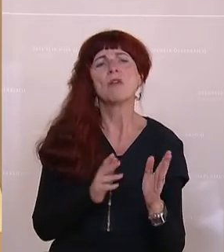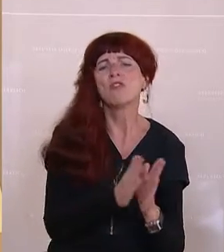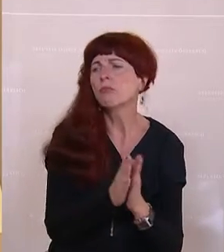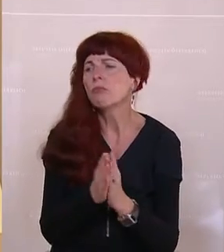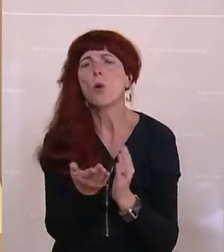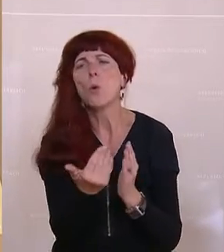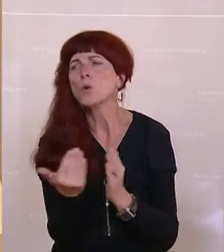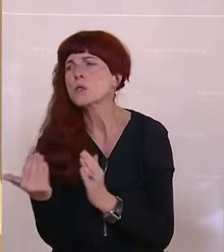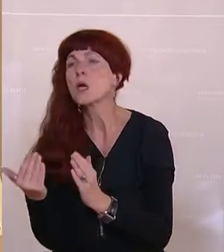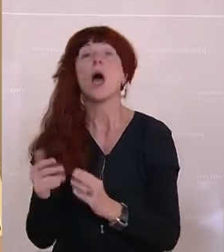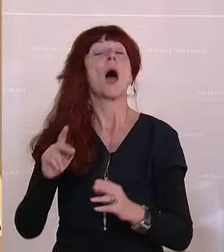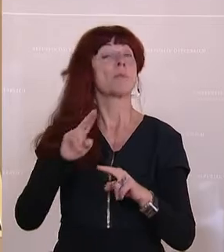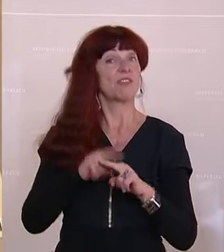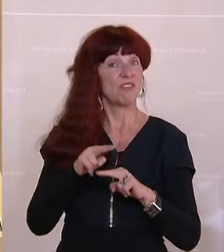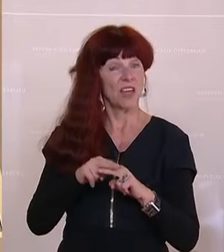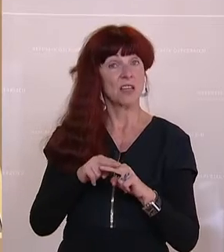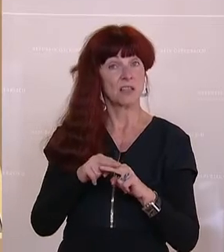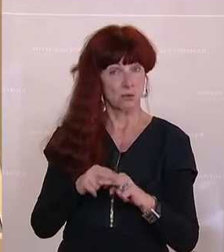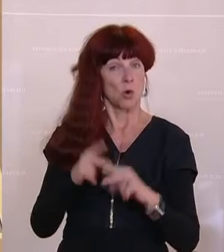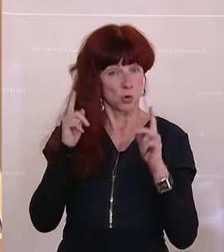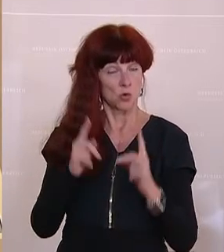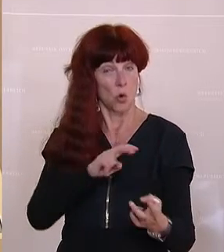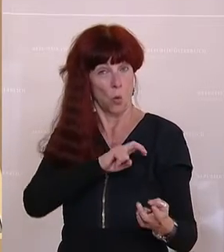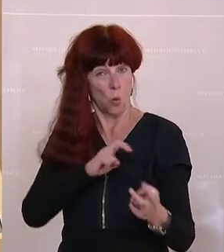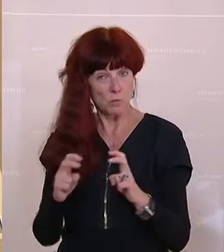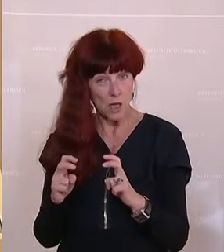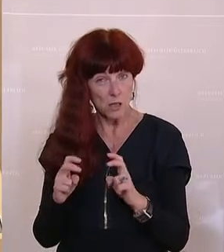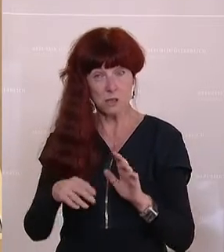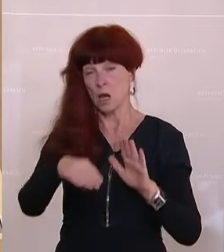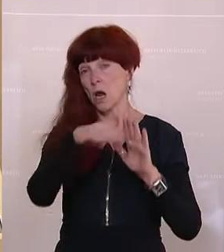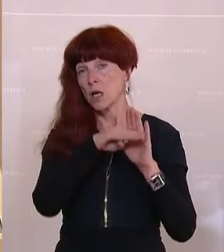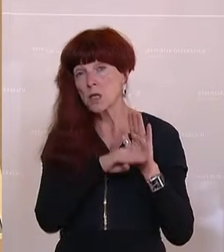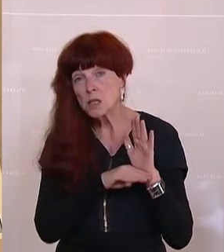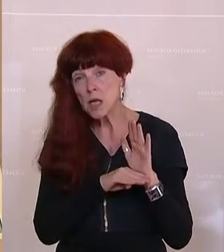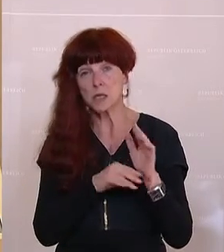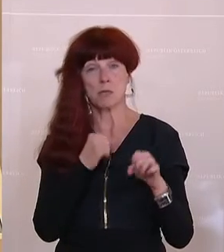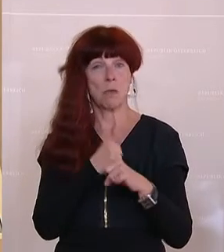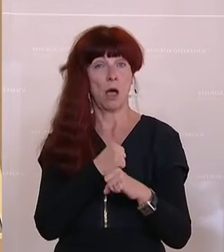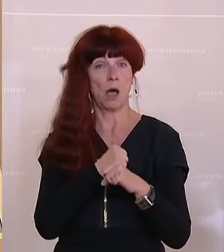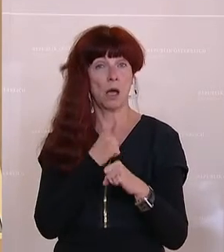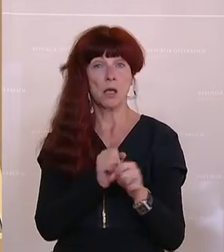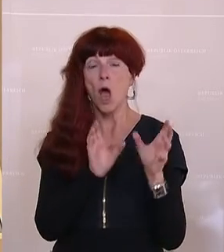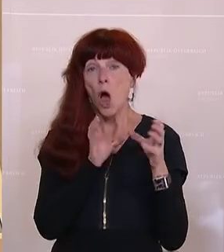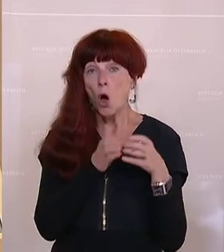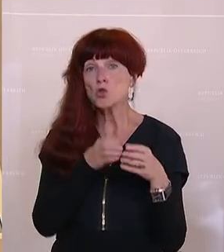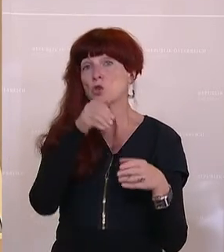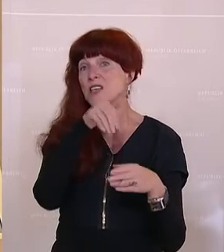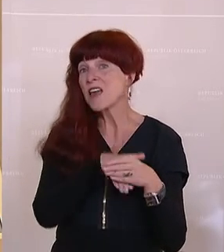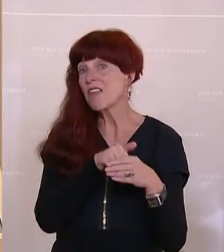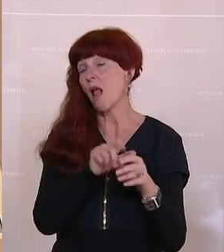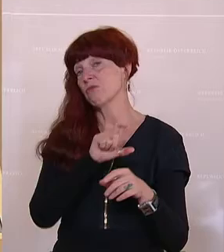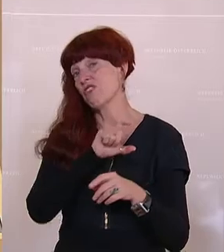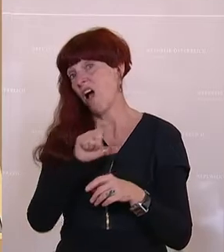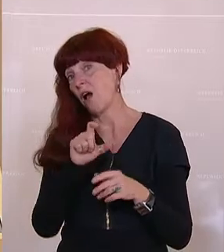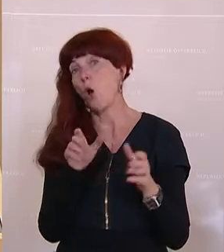wenn es darum ginge, das auch in Form von Gesetzen in den zuständigen Ausschüssen, Fachausschüssen zu